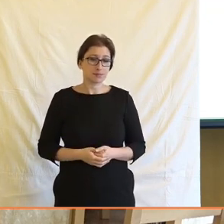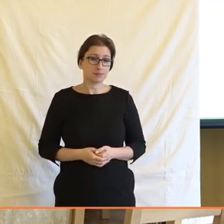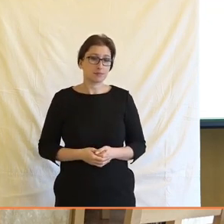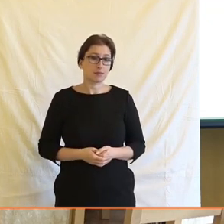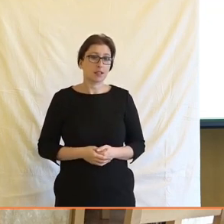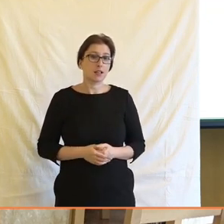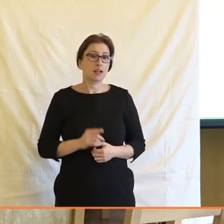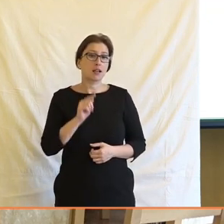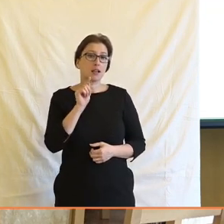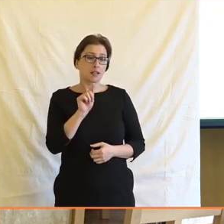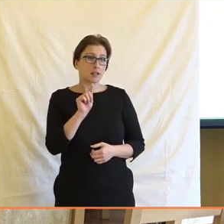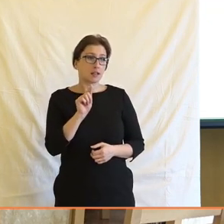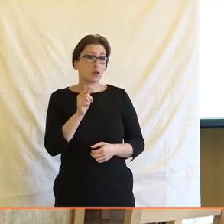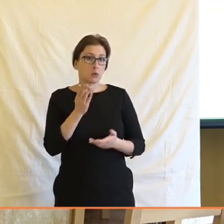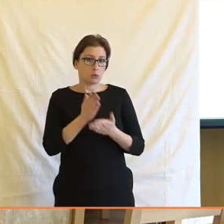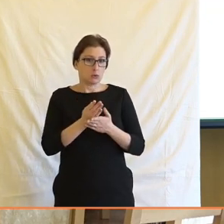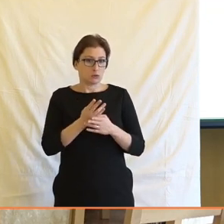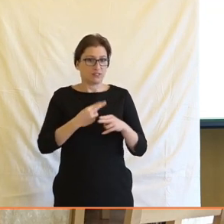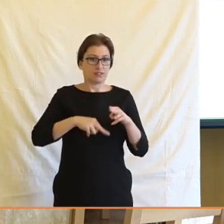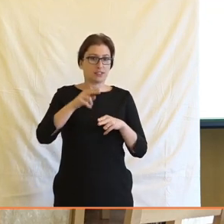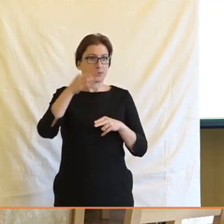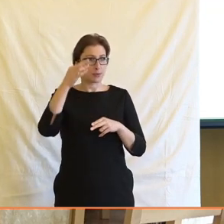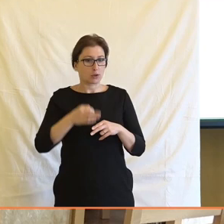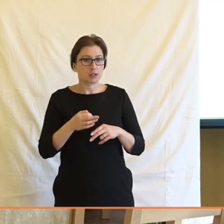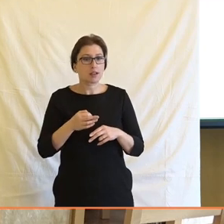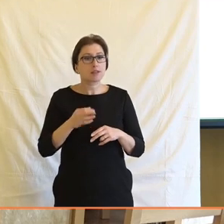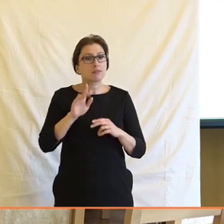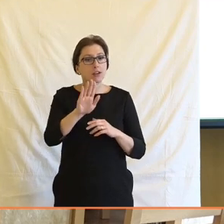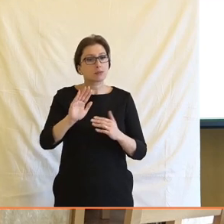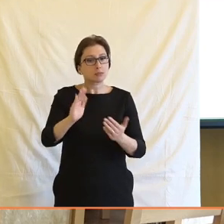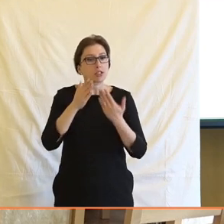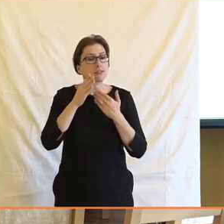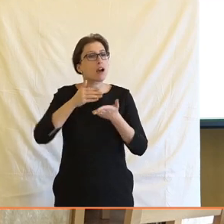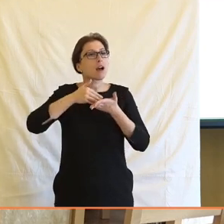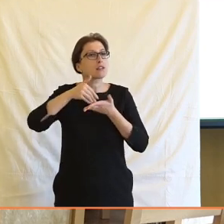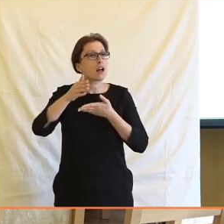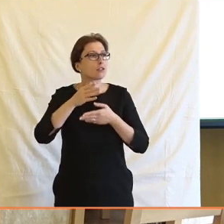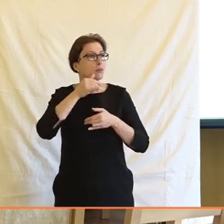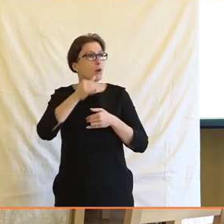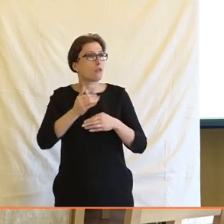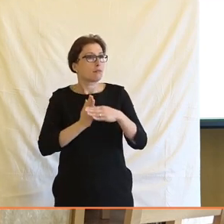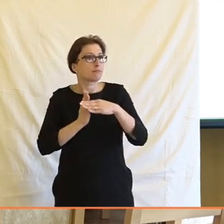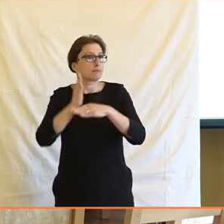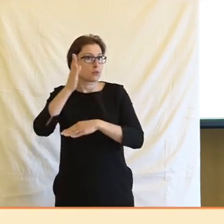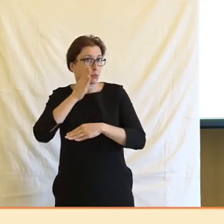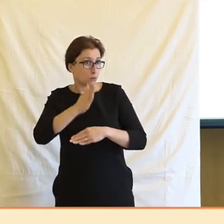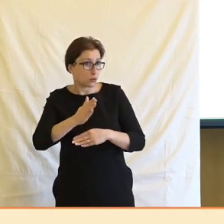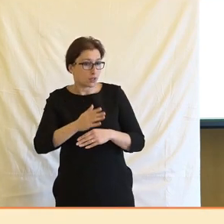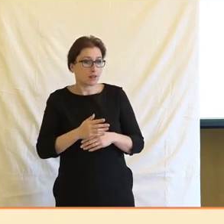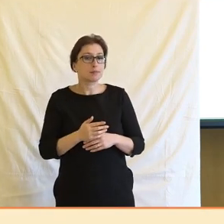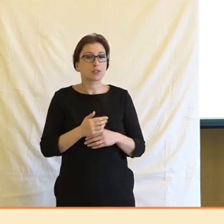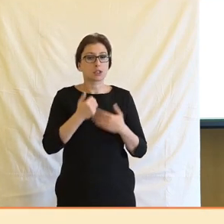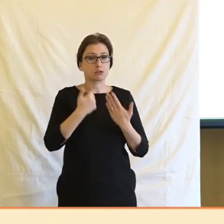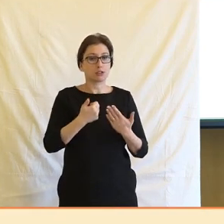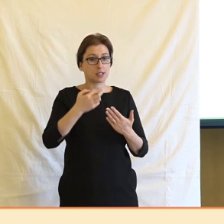a když se podíváte, tak tady to graduje, jaké máte představy o své další profesní dráze, tak dvě třetiny